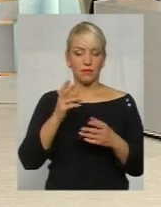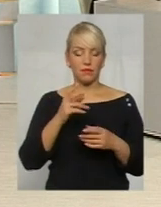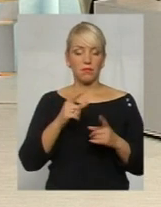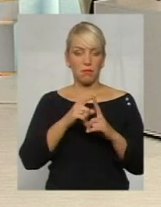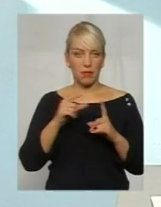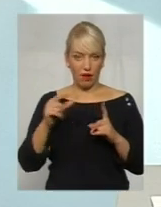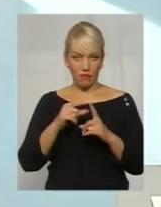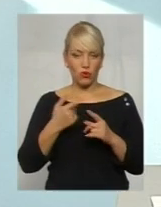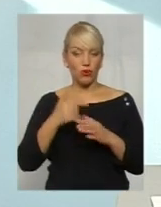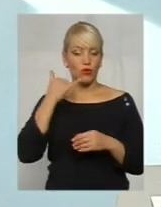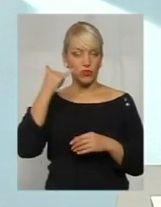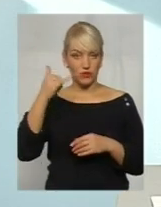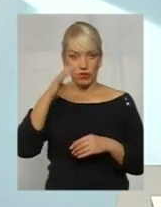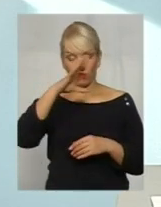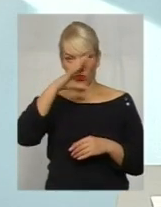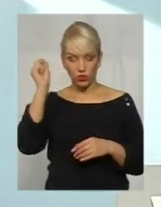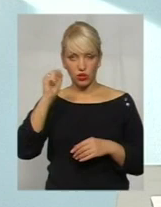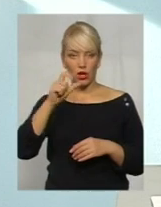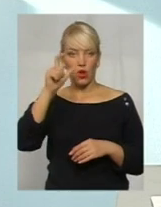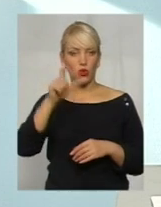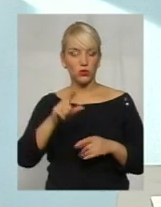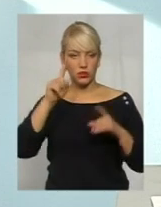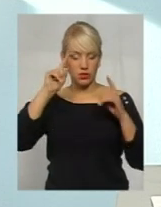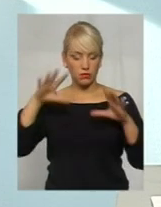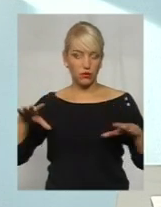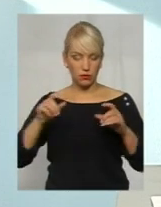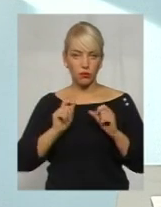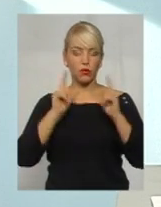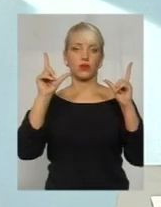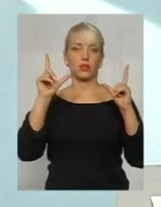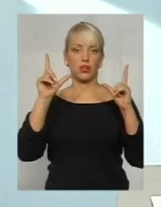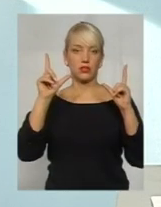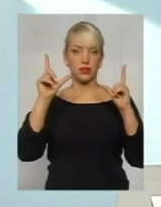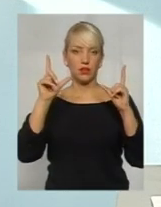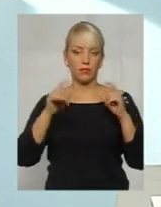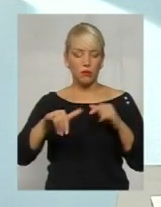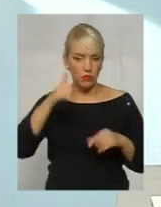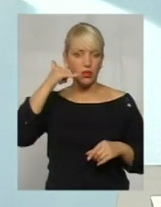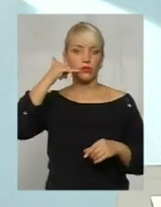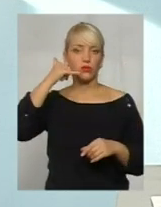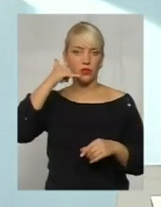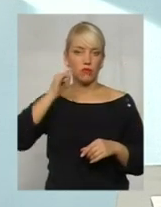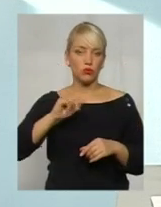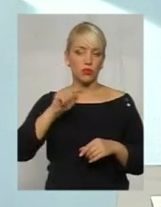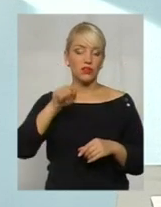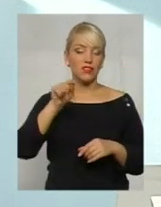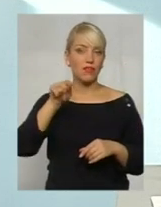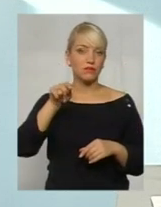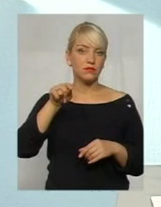відбувається вночі, людина з пантелику прокидається вночі, бере слухавку, і там